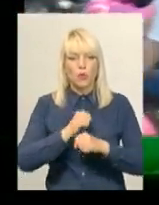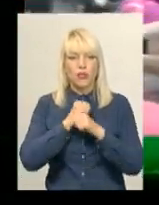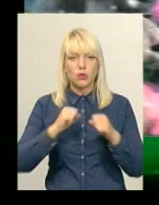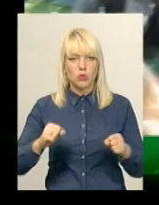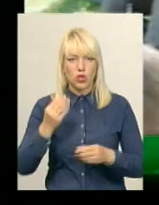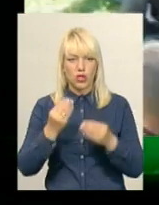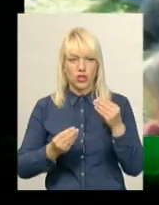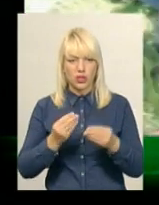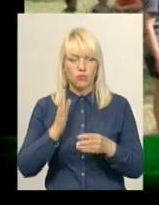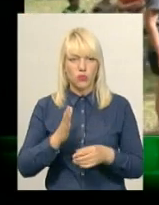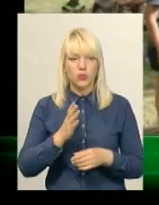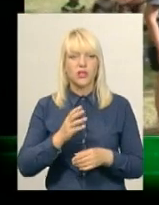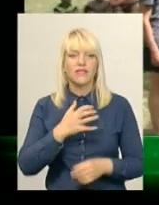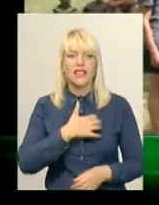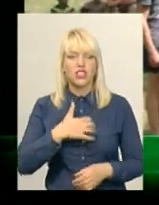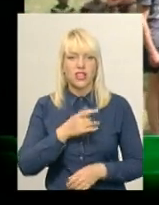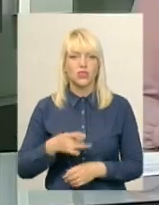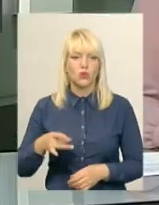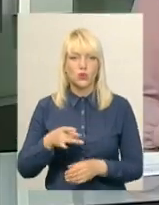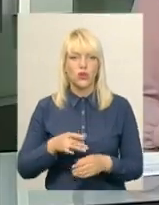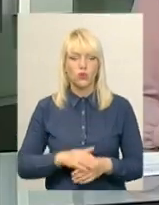триватиме в Овковинцях Дорожнянського району.